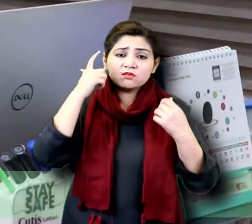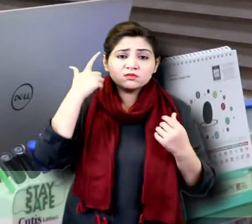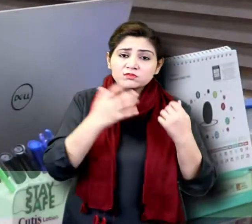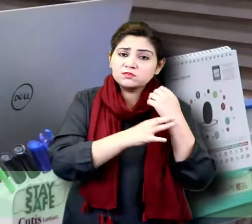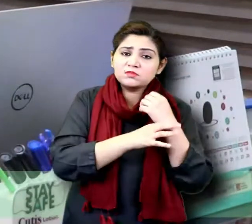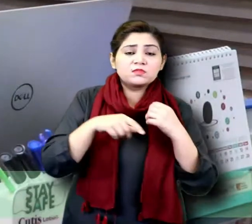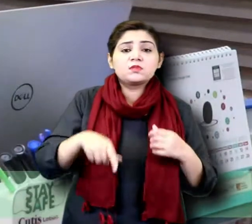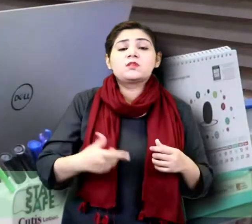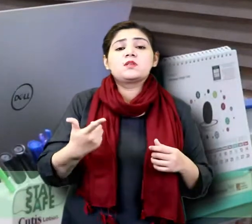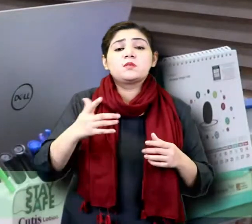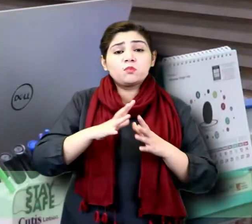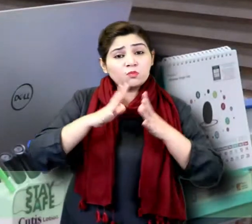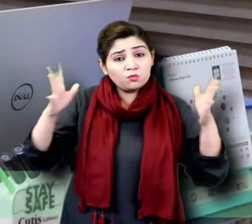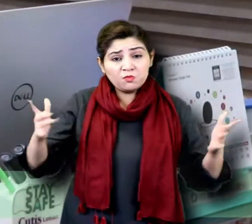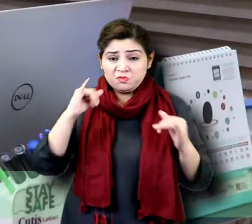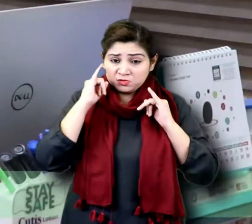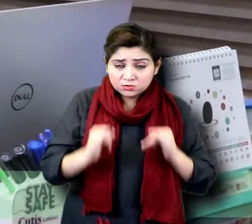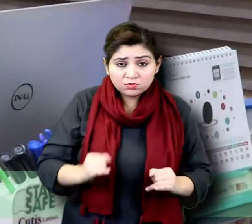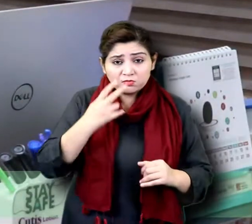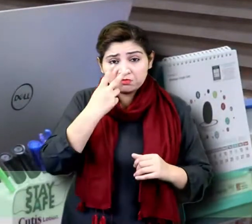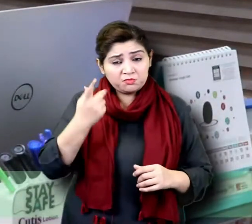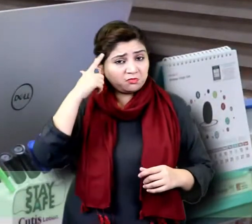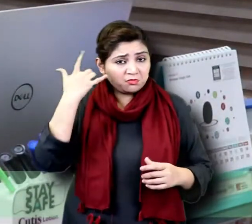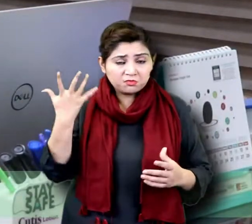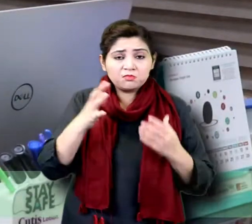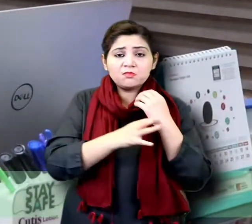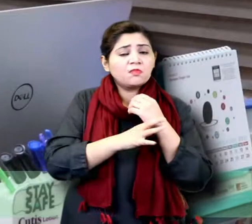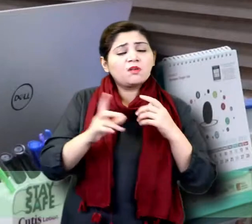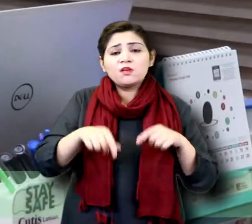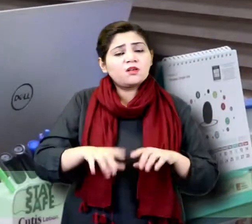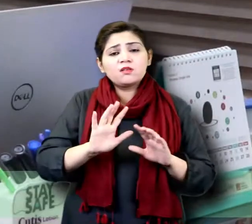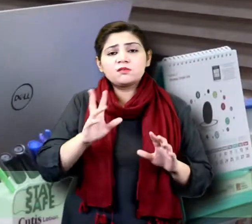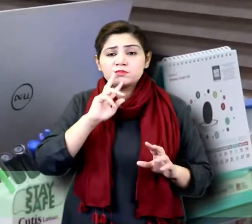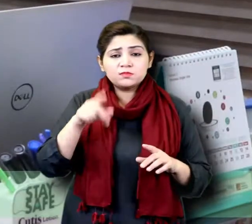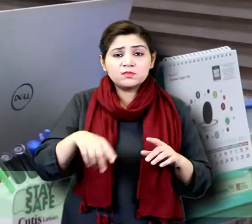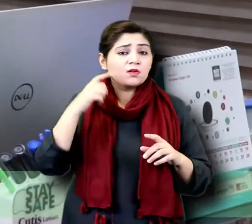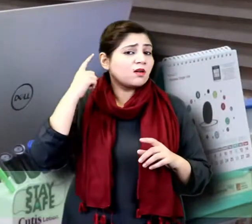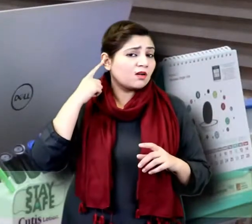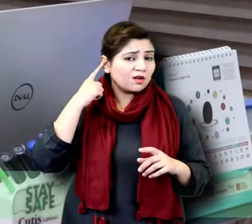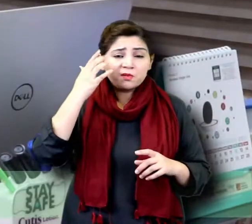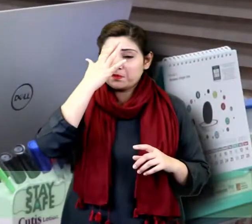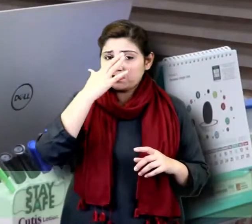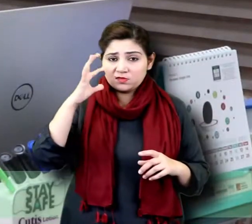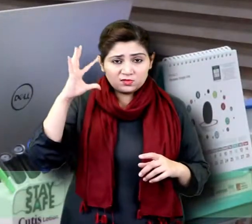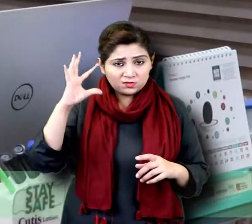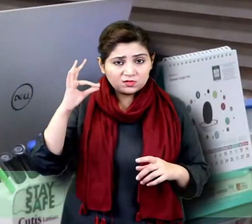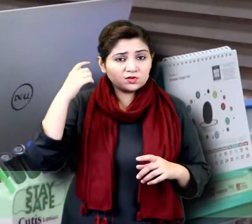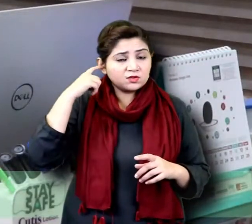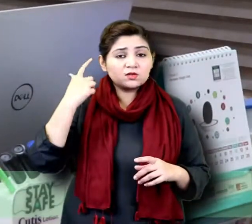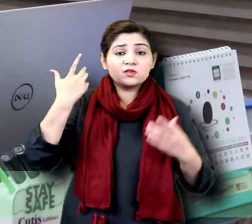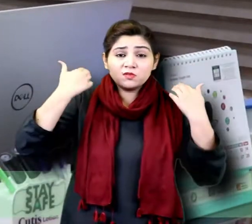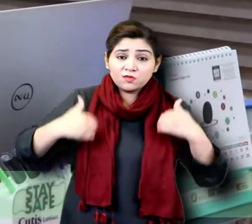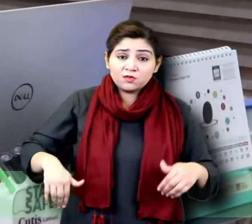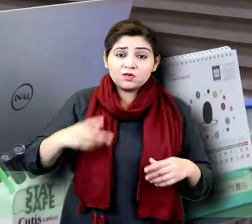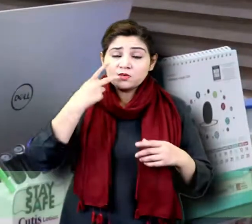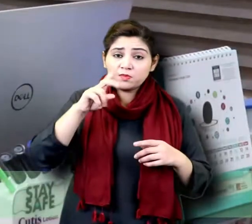اور اس کو بڑا سیریسٹی وہ کنسیلر کرتے ہیں لوگ تو یہ کان کی جو ویکس ہے یہ ایک